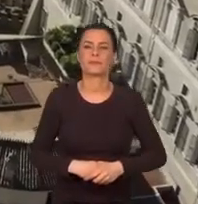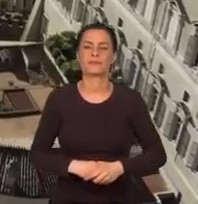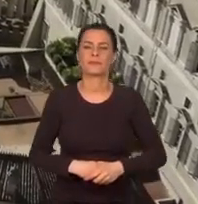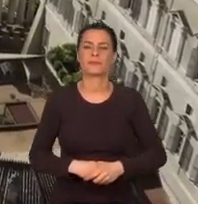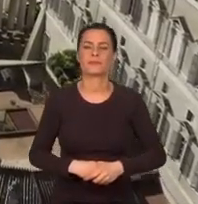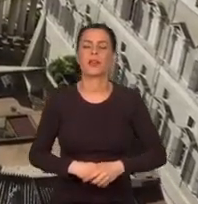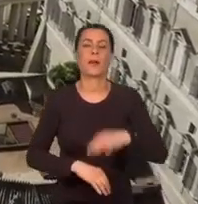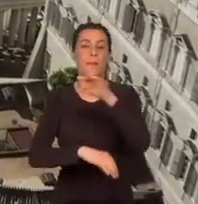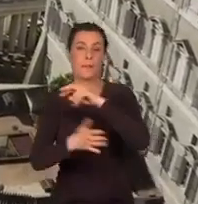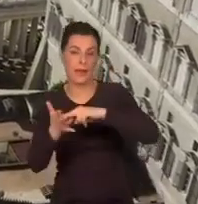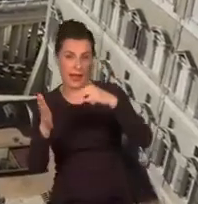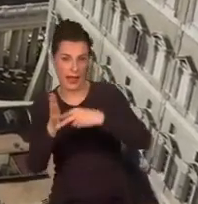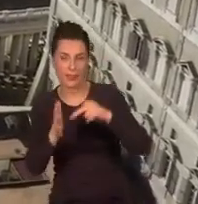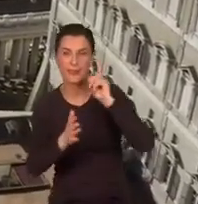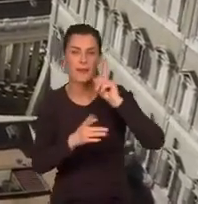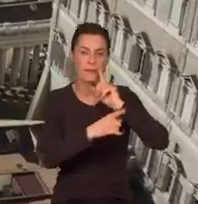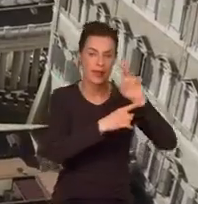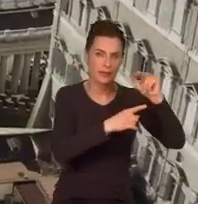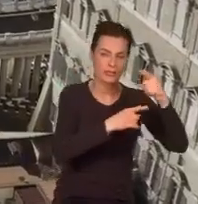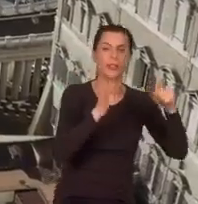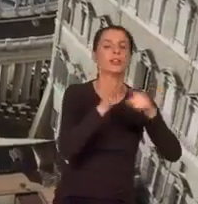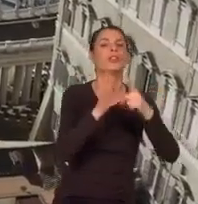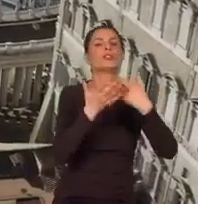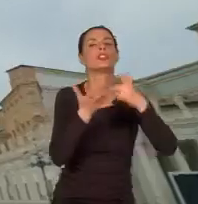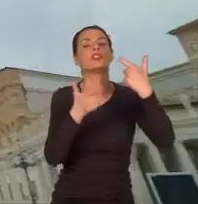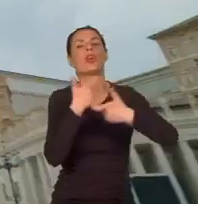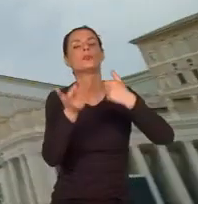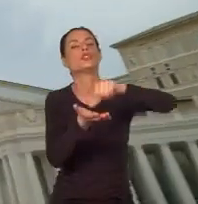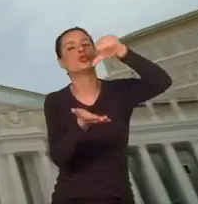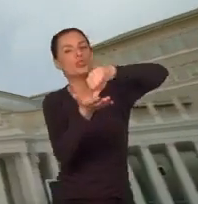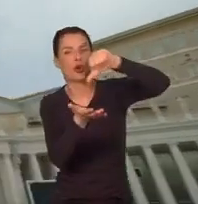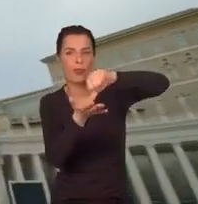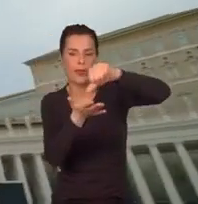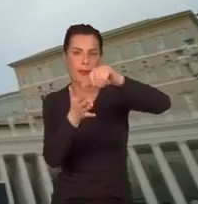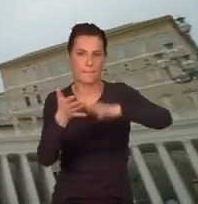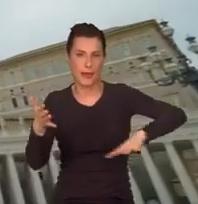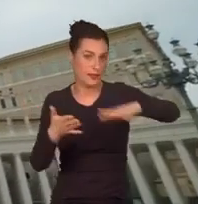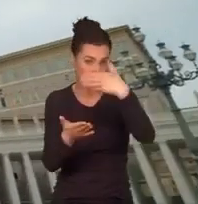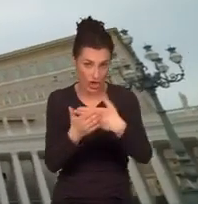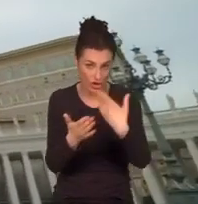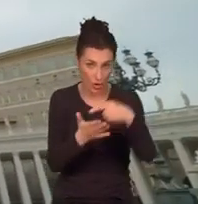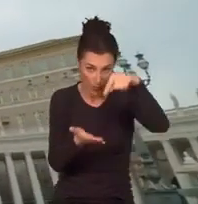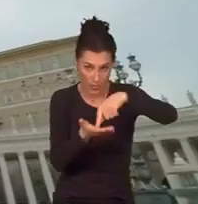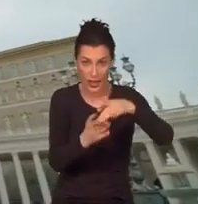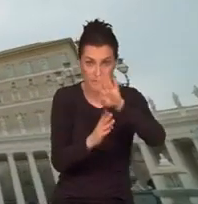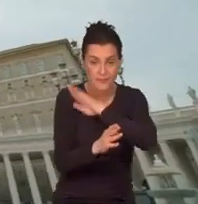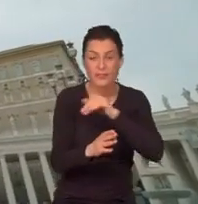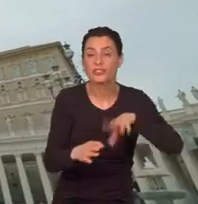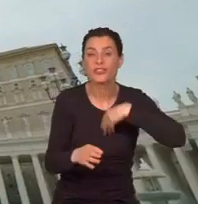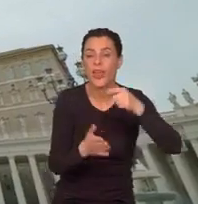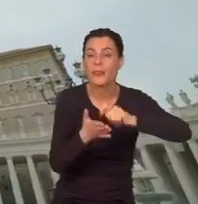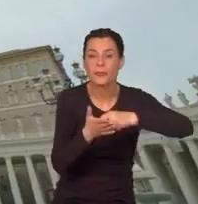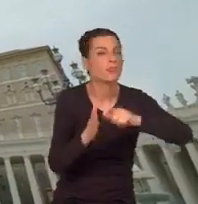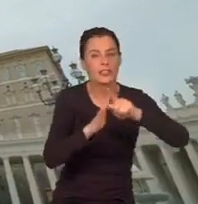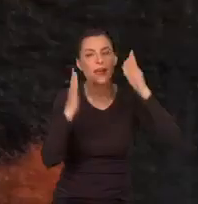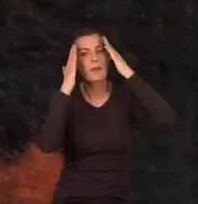Według planu Berniniego, monolit miał wyznaczać środek przyszłego placu, nie tylko dlatego, że tam zmarł św. Piotr. Sykstus V